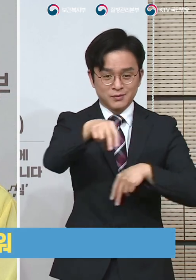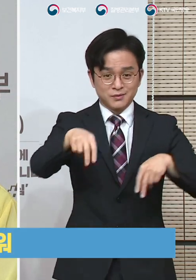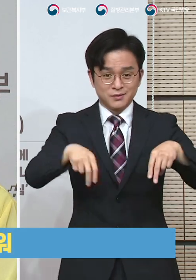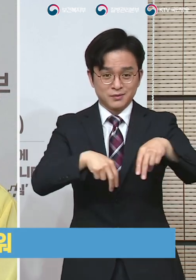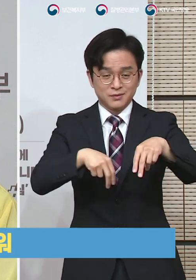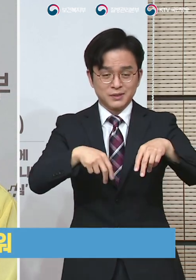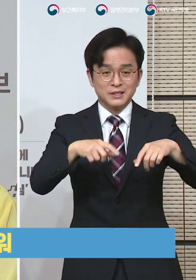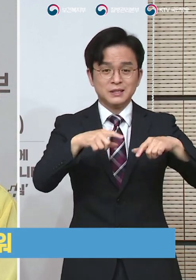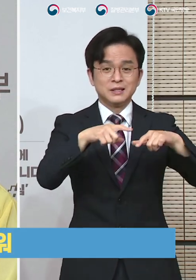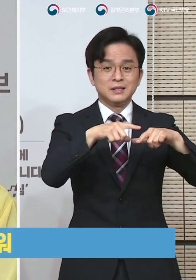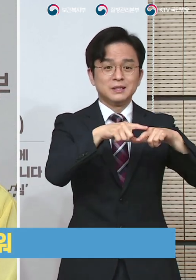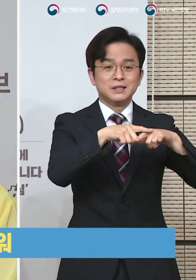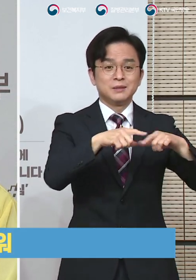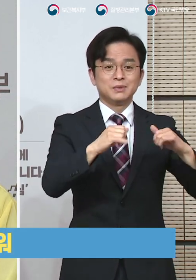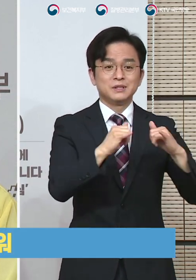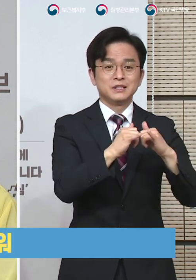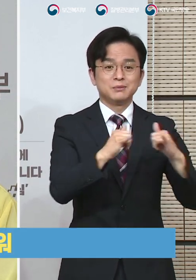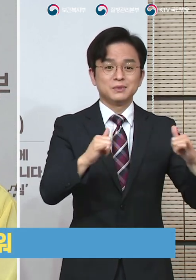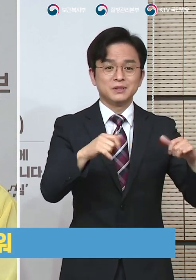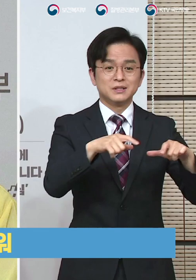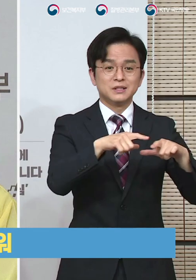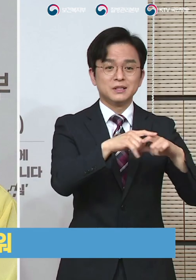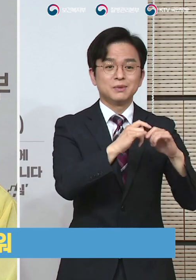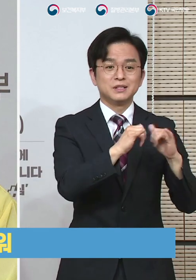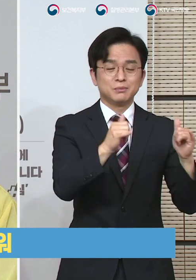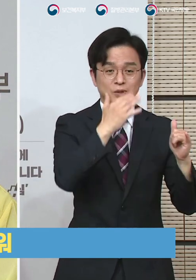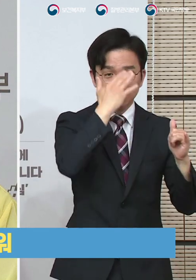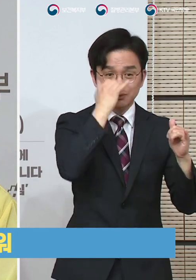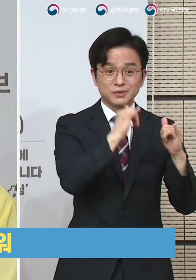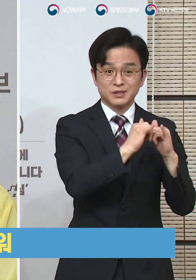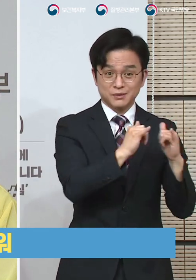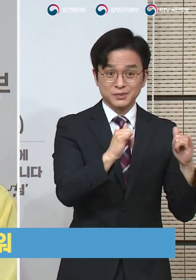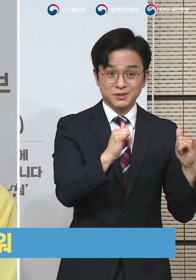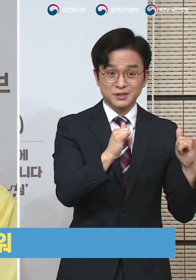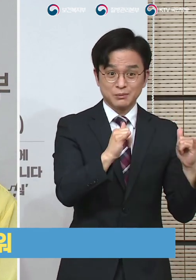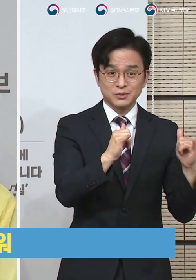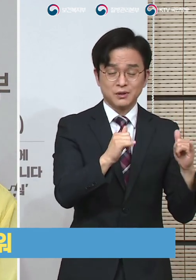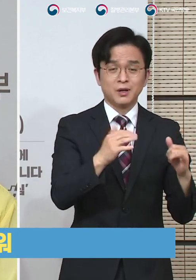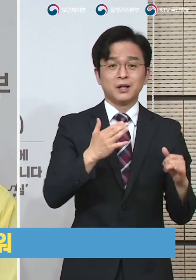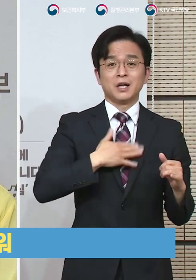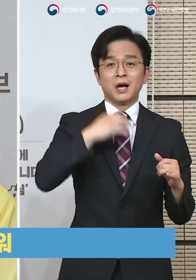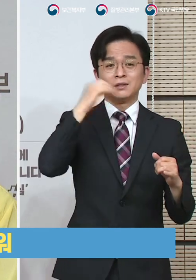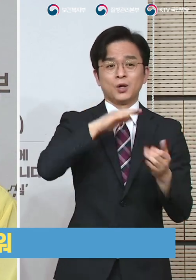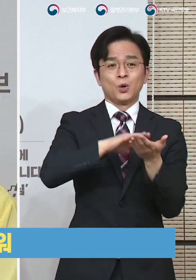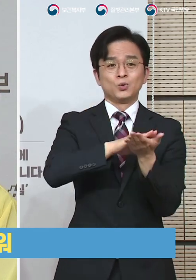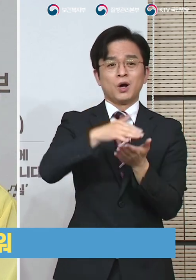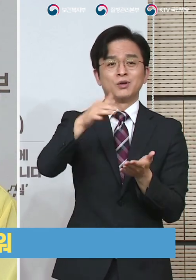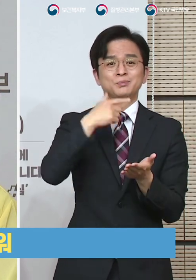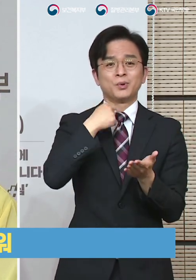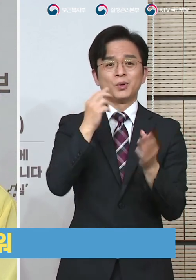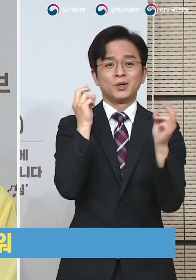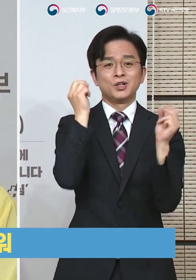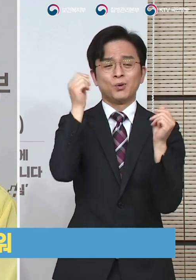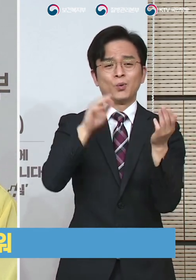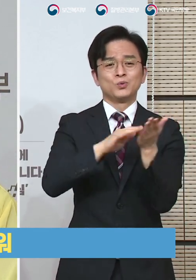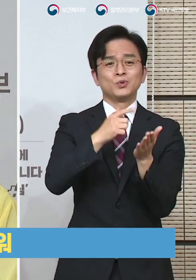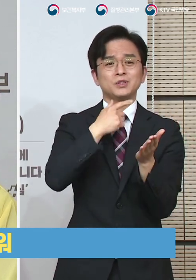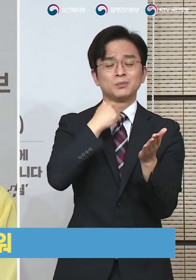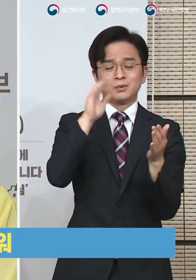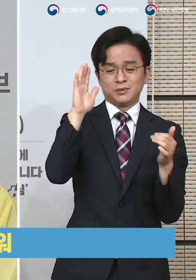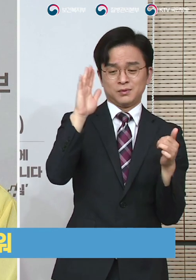정확하게 적지 않으면 법적 처벌을 감수해야 되는 사회체계로 사회체계를 전환시키겠다라고 하는 얘기가 됩니다.